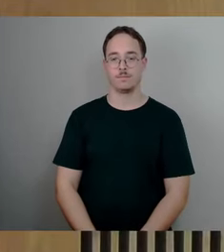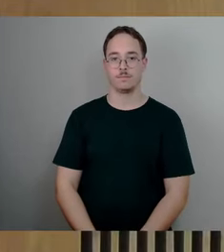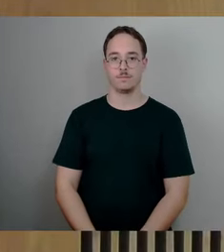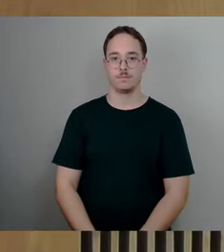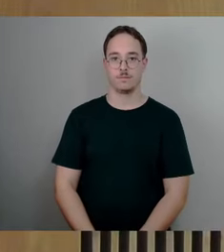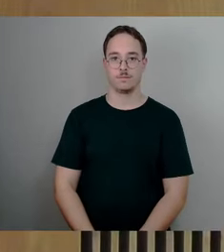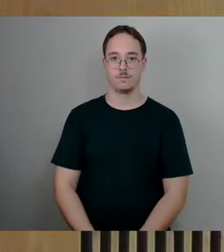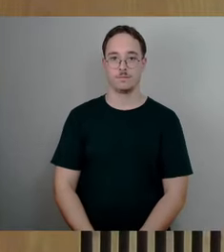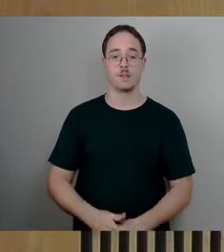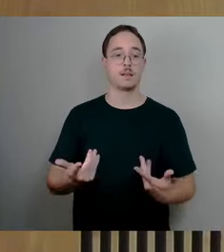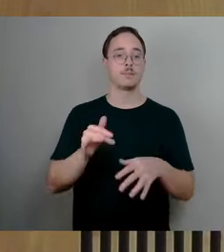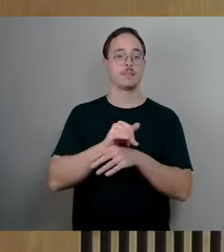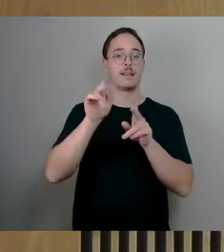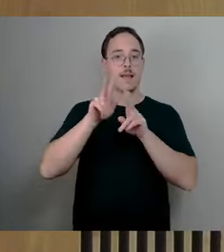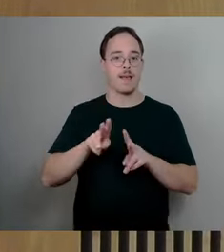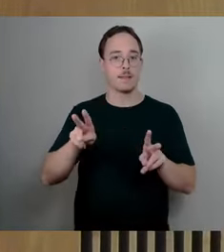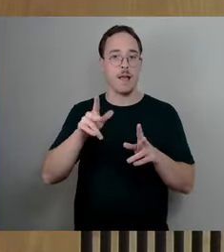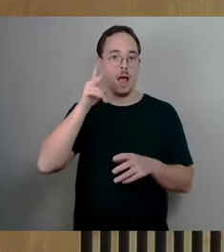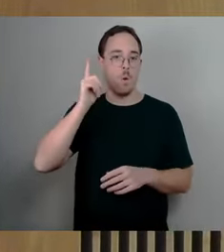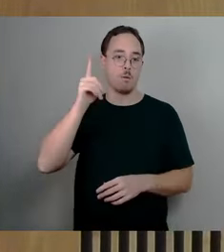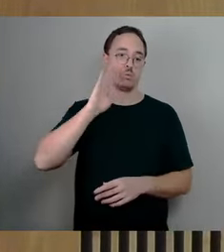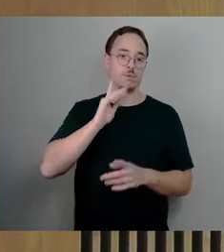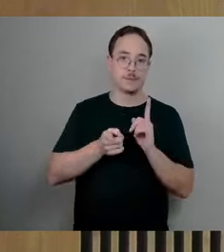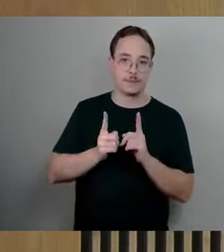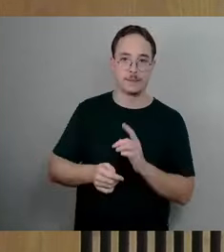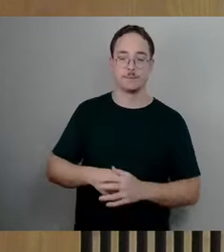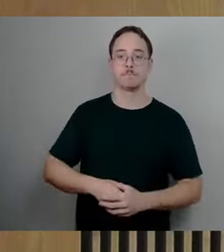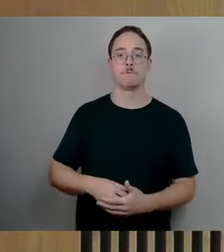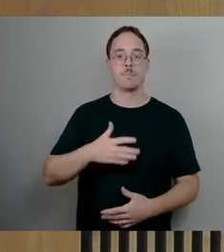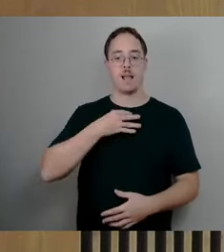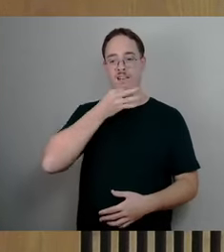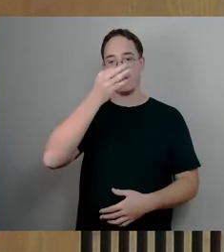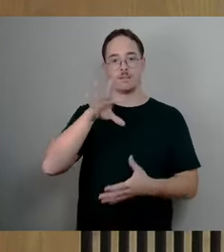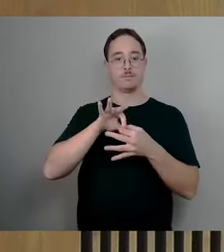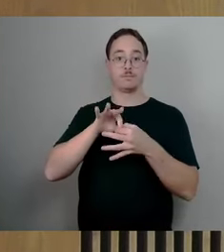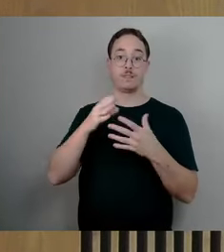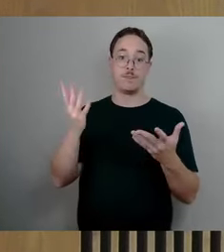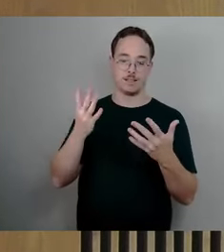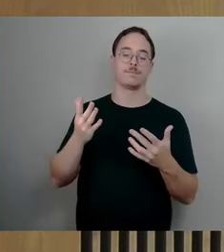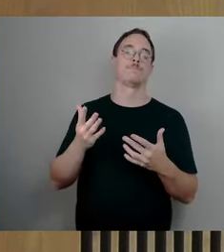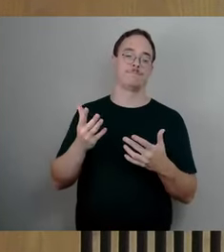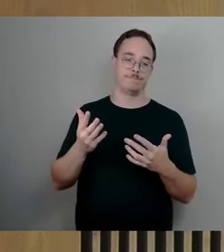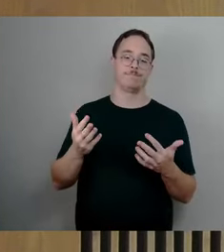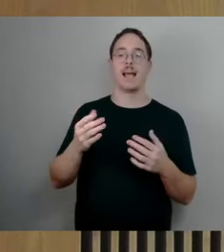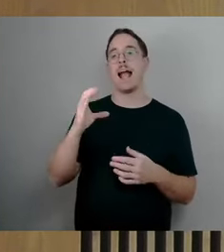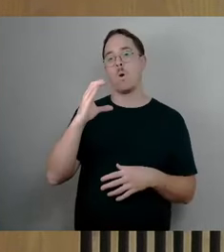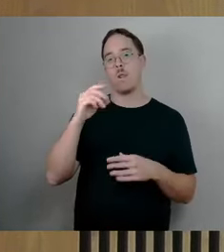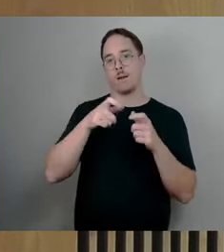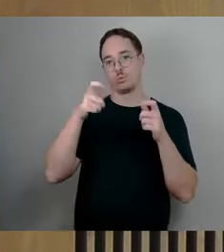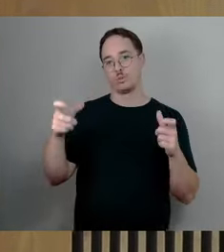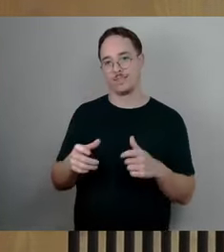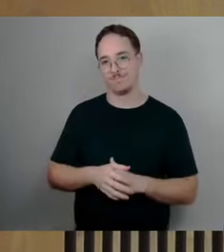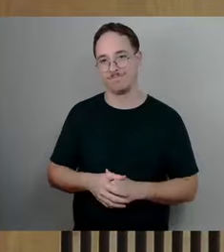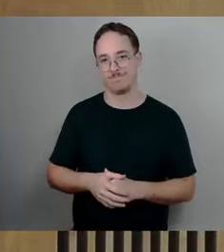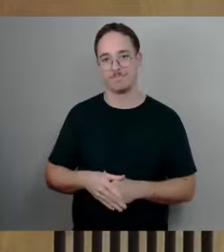Sehr geehrter Oberbürgermeister, bei meiner Frage geht es mal wieder um die Carola-Brücke. In einem Bildzeitungsartikel vom